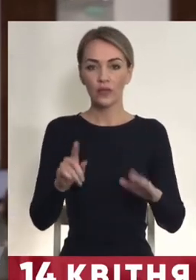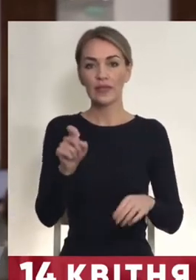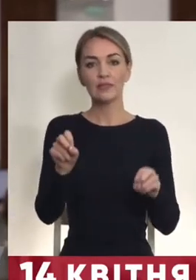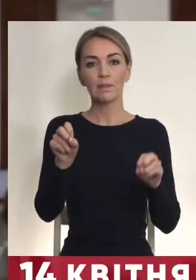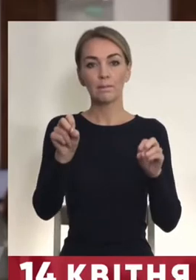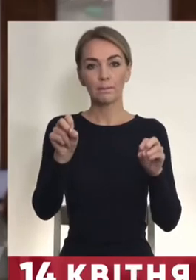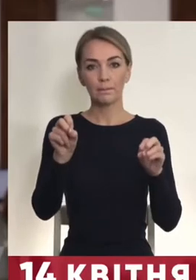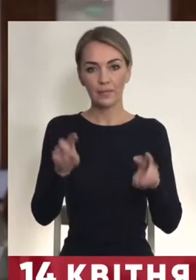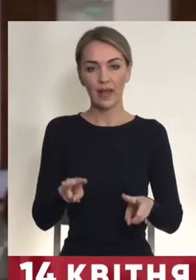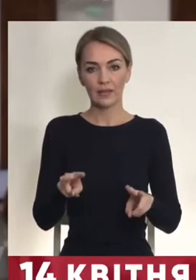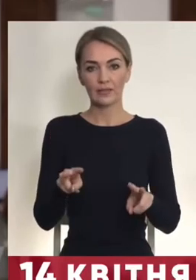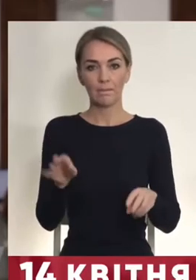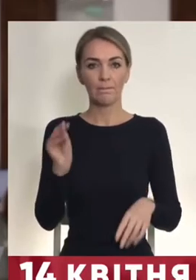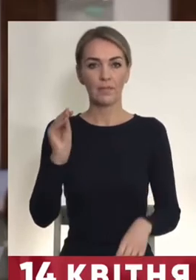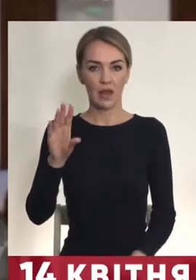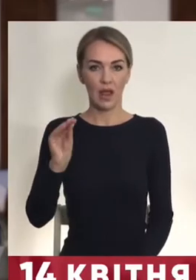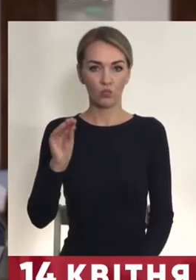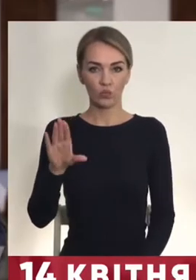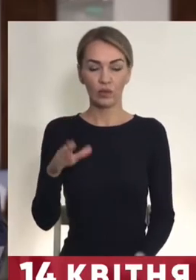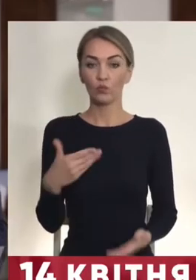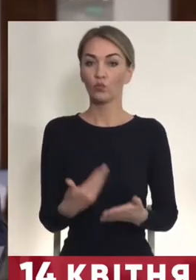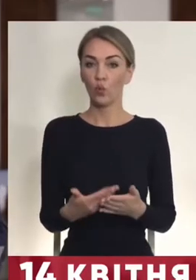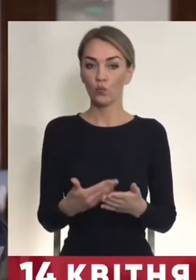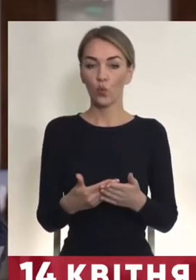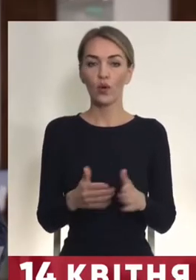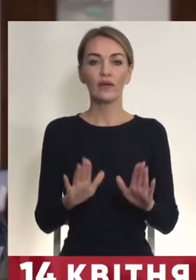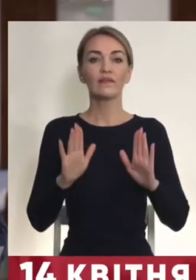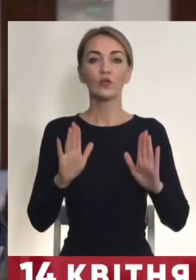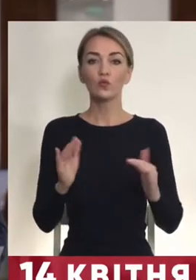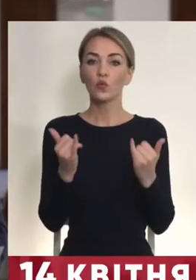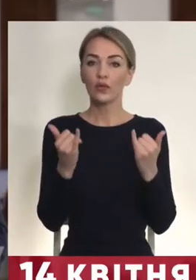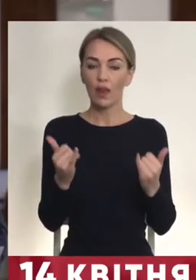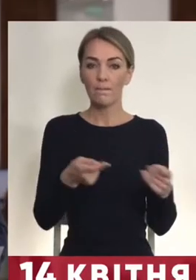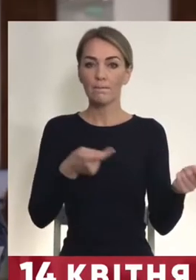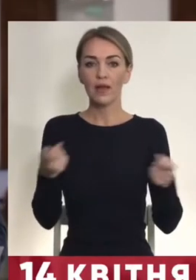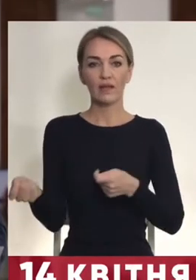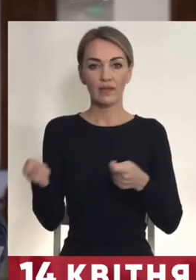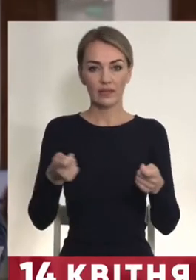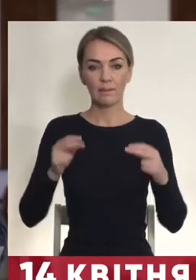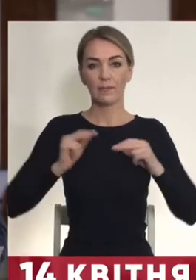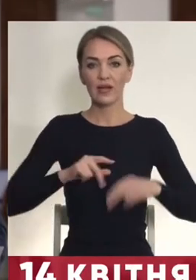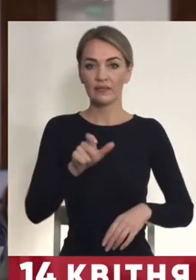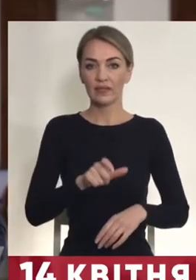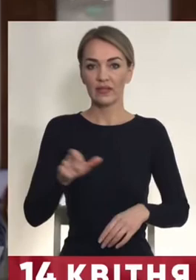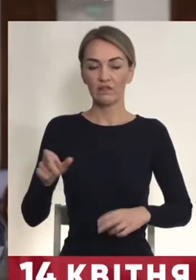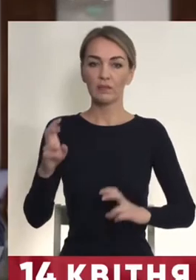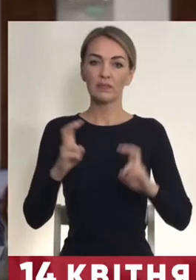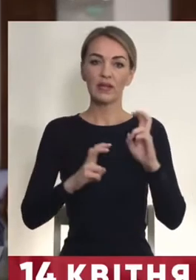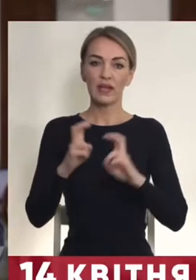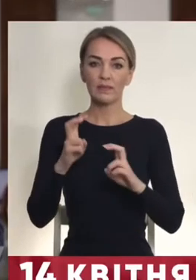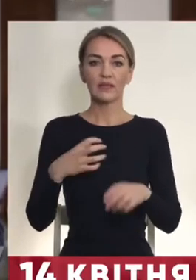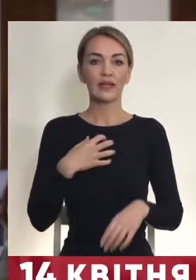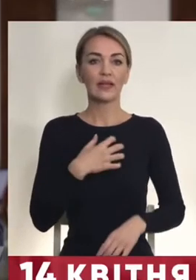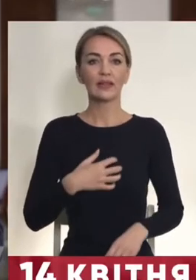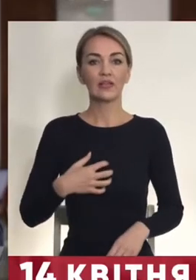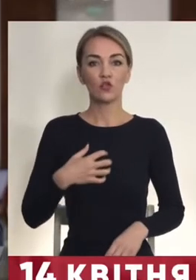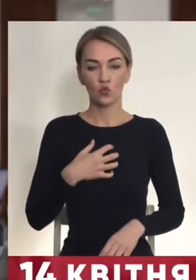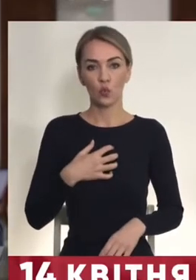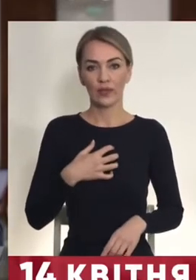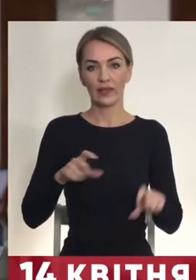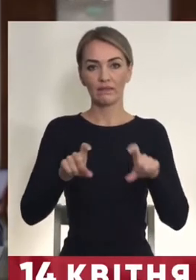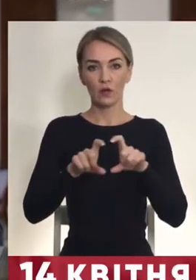спеціальними перепусками. Тобто, виключно для перевезень працівників предприємств критичної